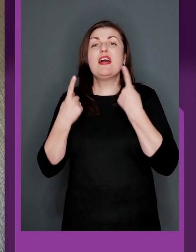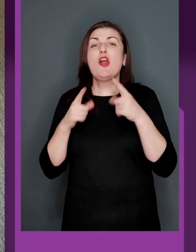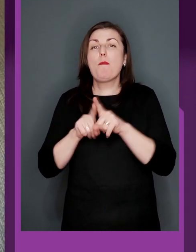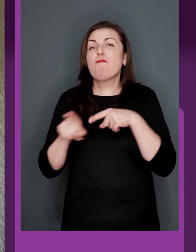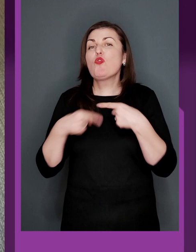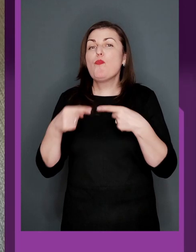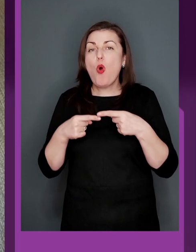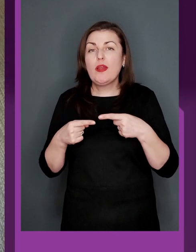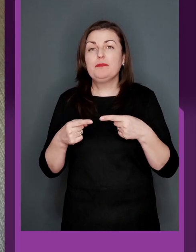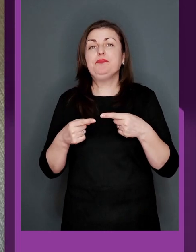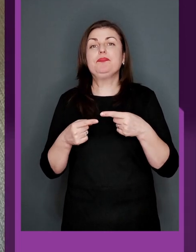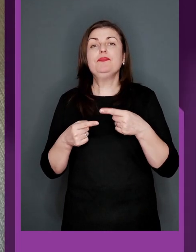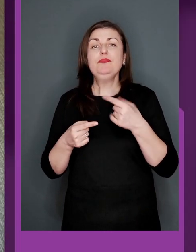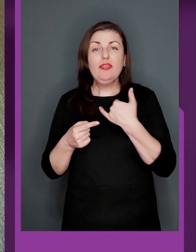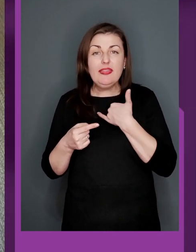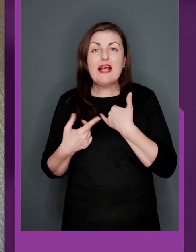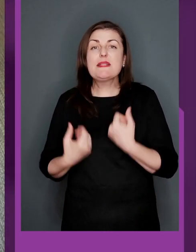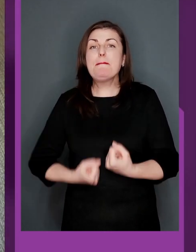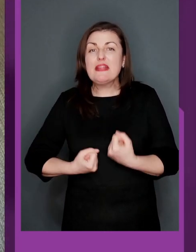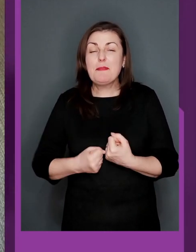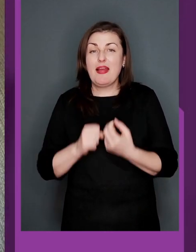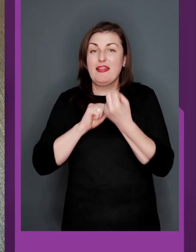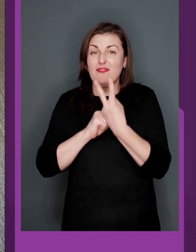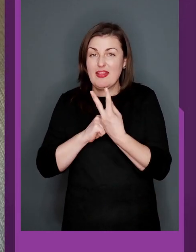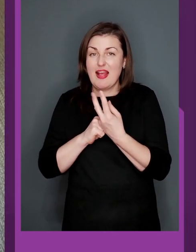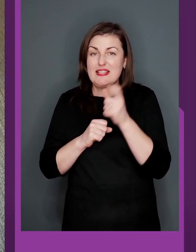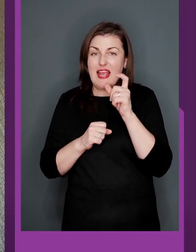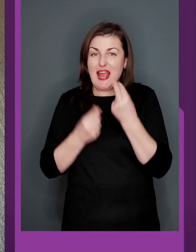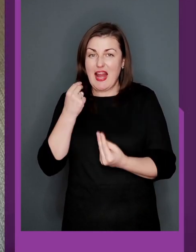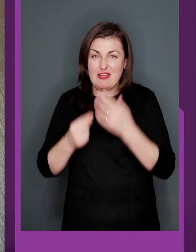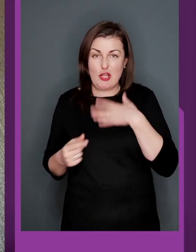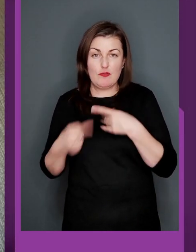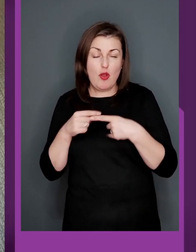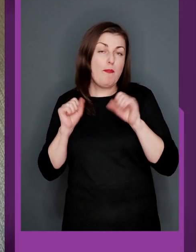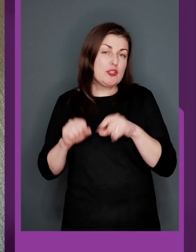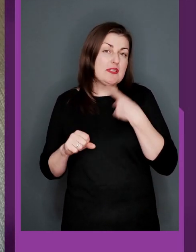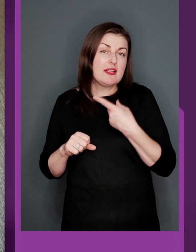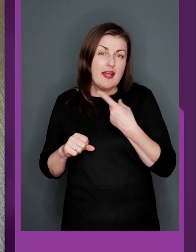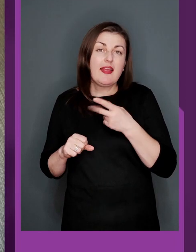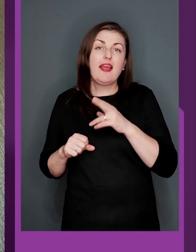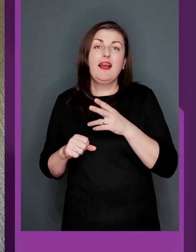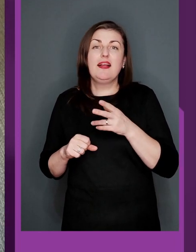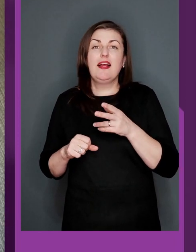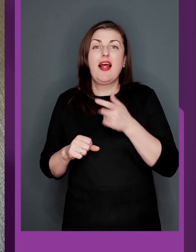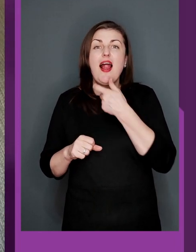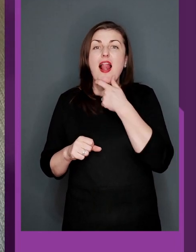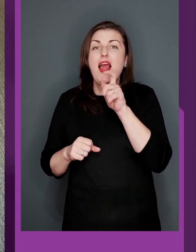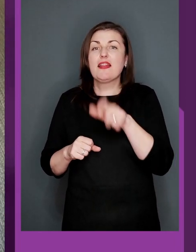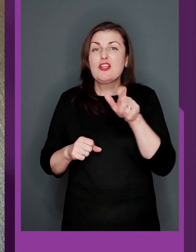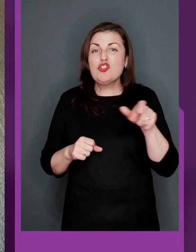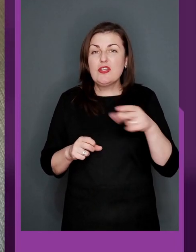як можна сказати, у великому футболі, це, ну, підтримує 12-й гравець, у нашому футболі, можна сказати,